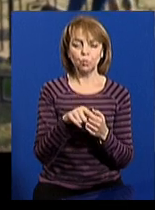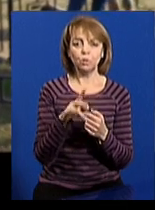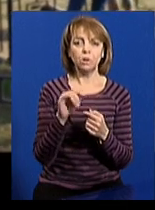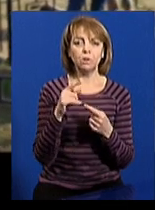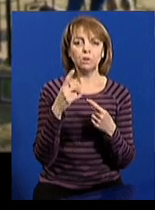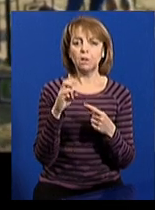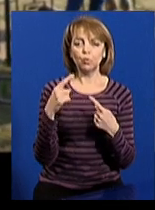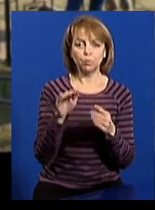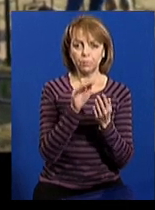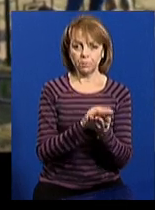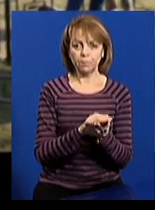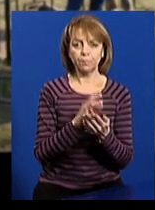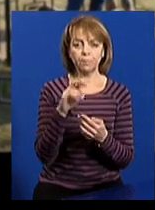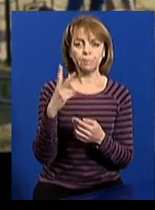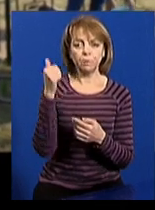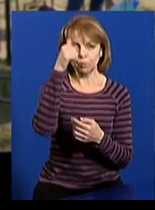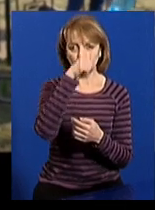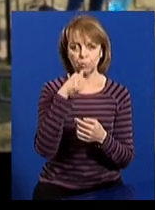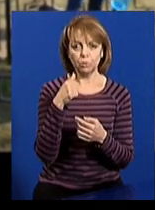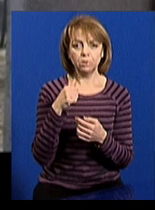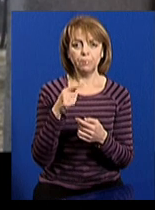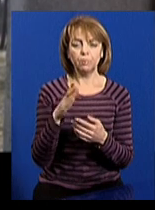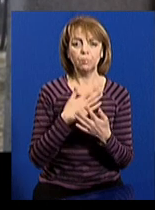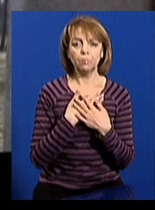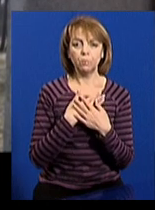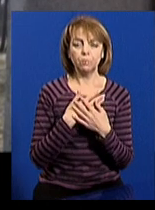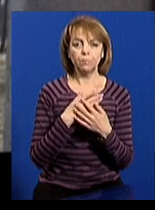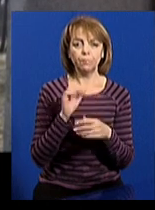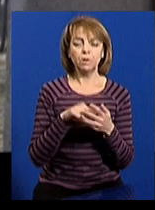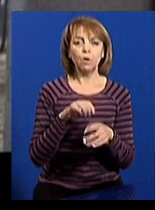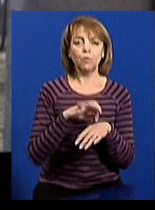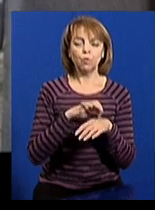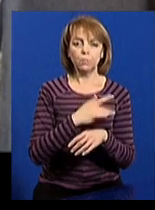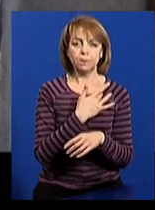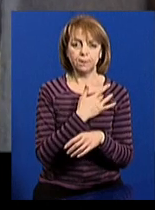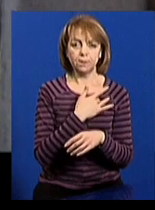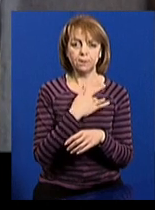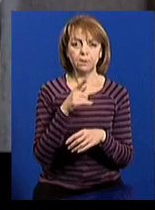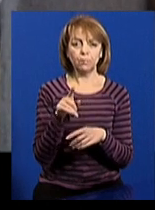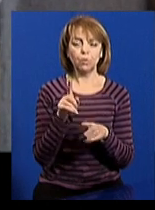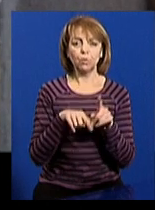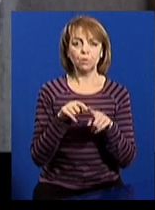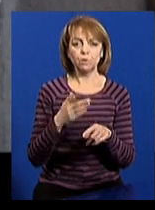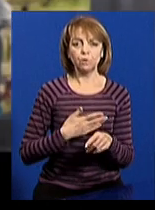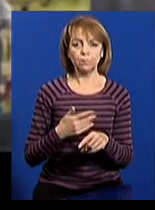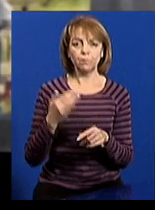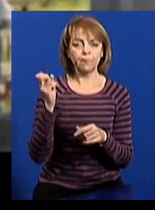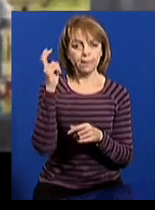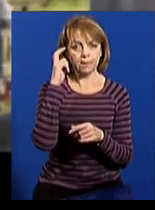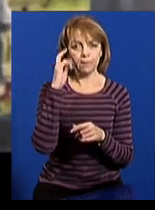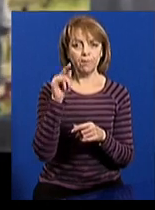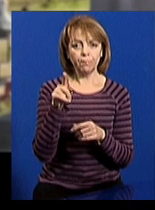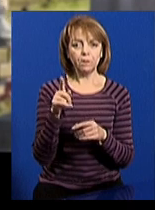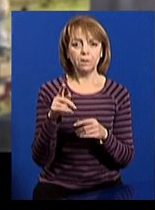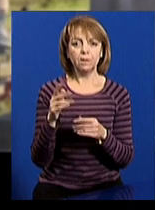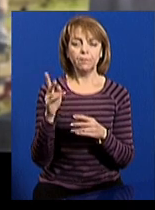цвинтарі. В 25-му році він помер від хвороби серця. Його родичі живуть сьогодні в Києві і вони